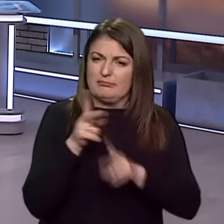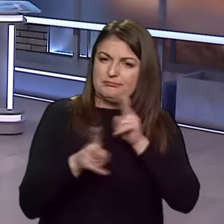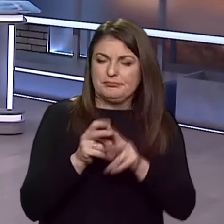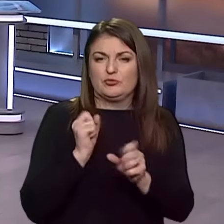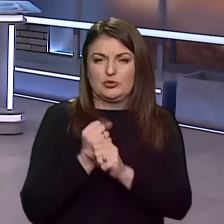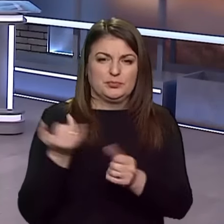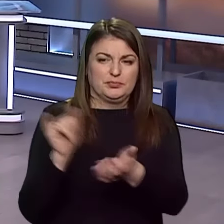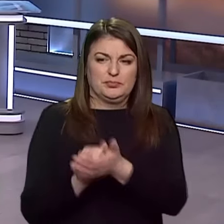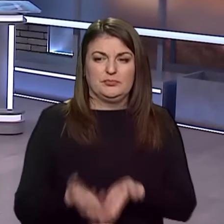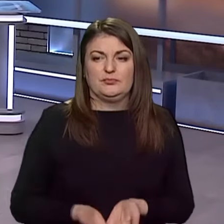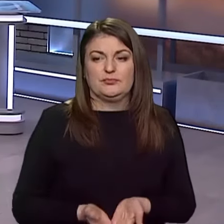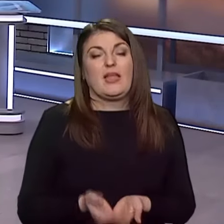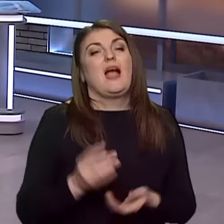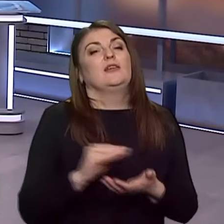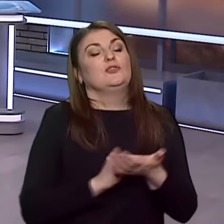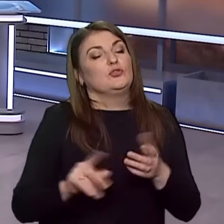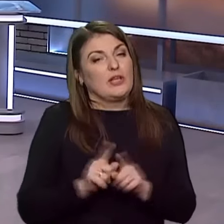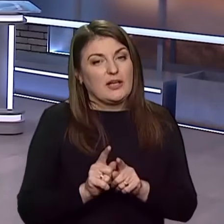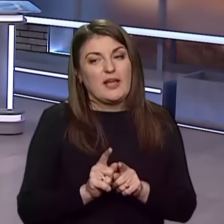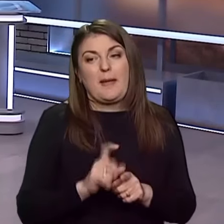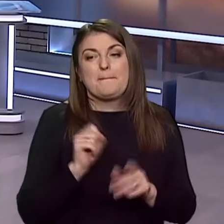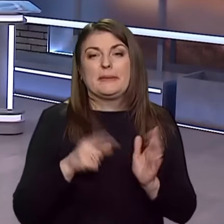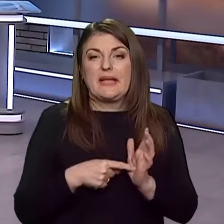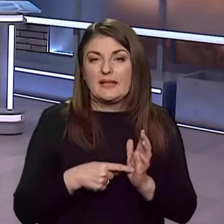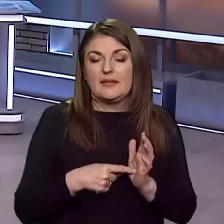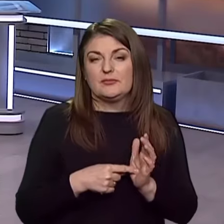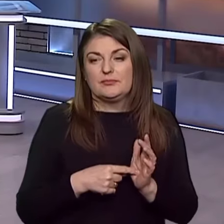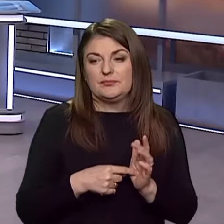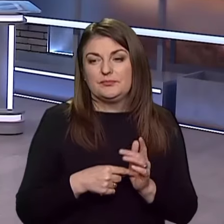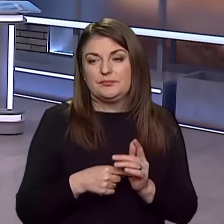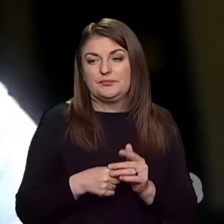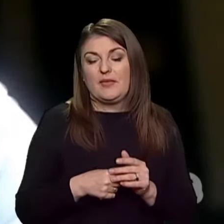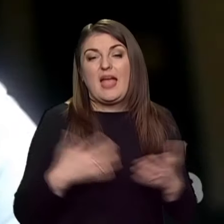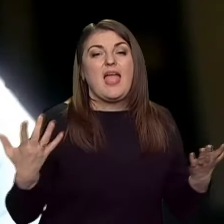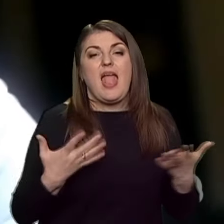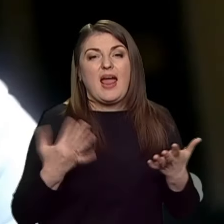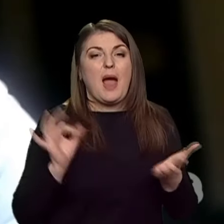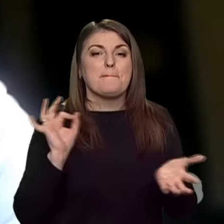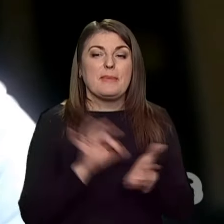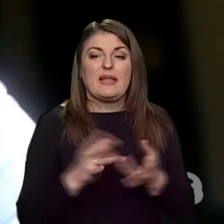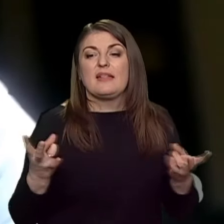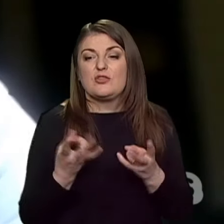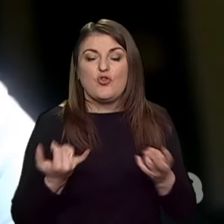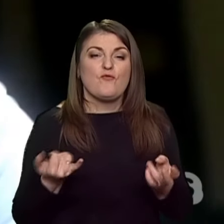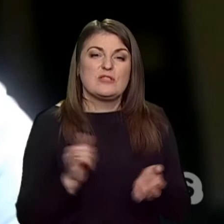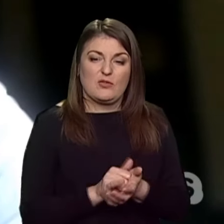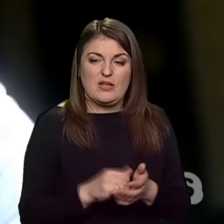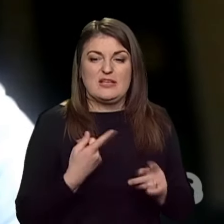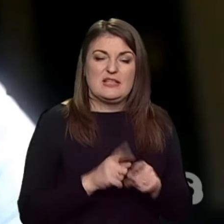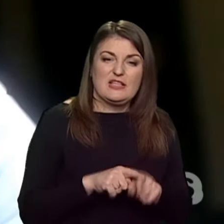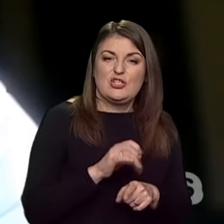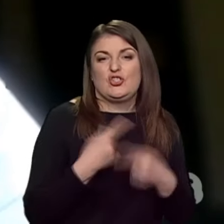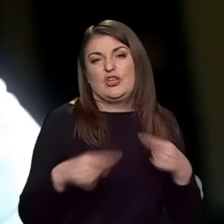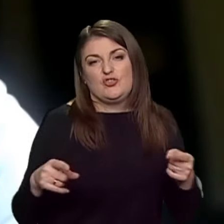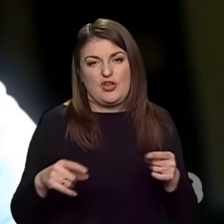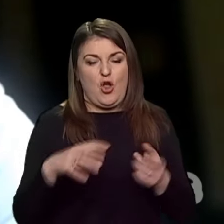зробити? Ну, знову ж таки, питання, яка мета і для чого встановлювалися ті чи